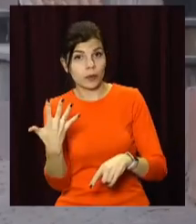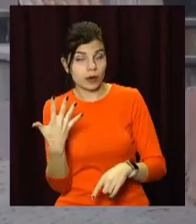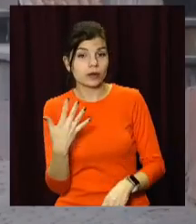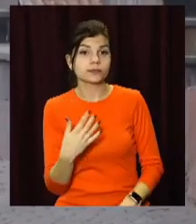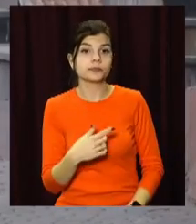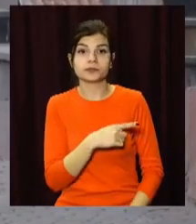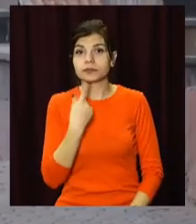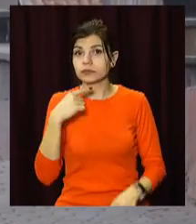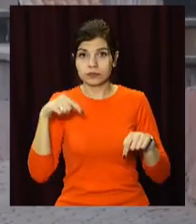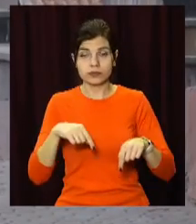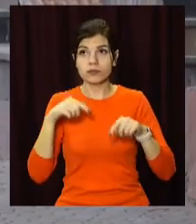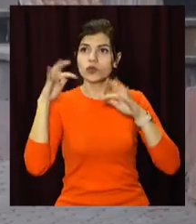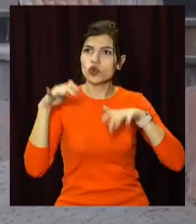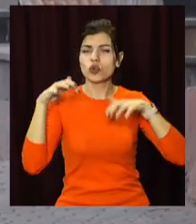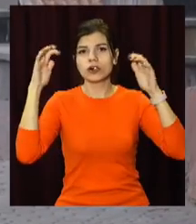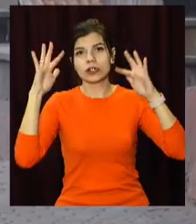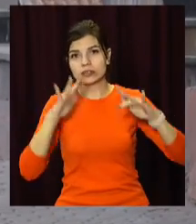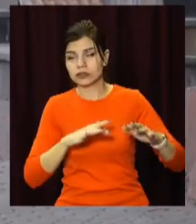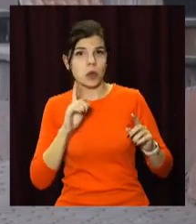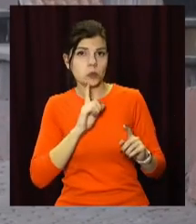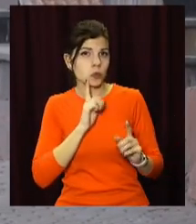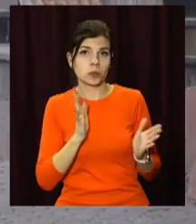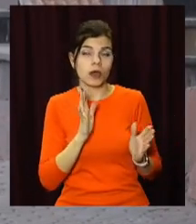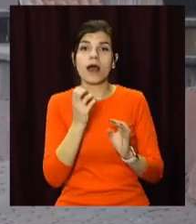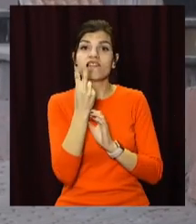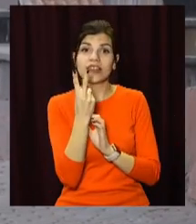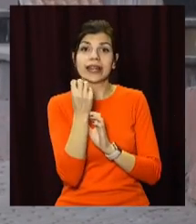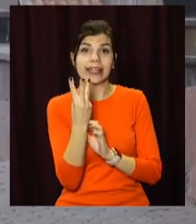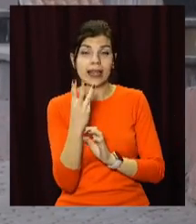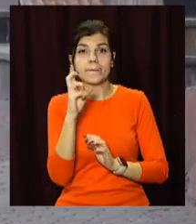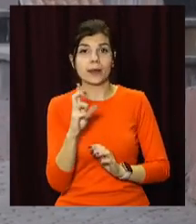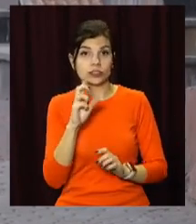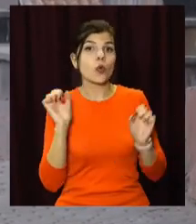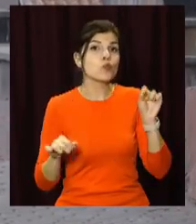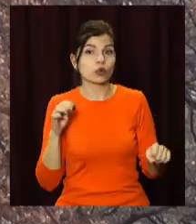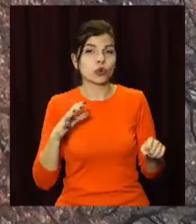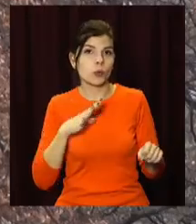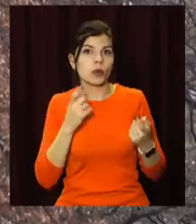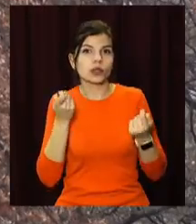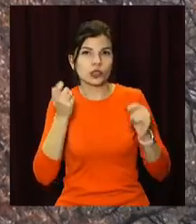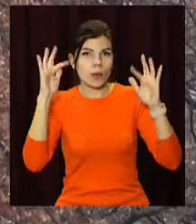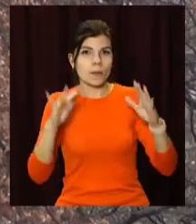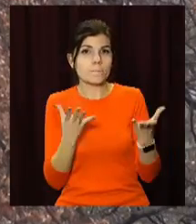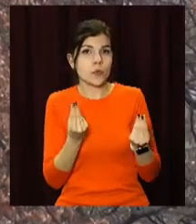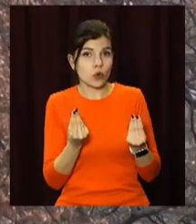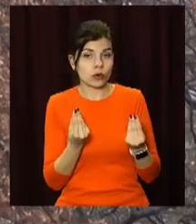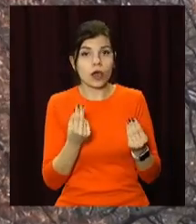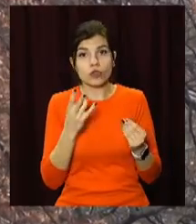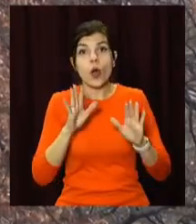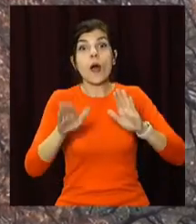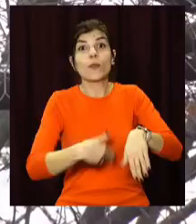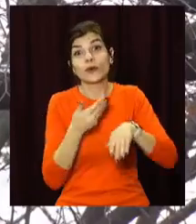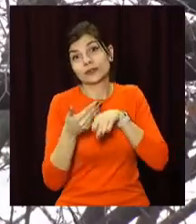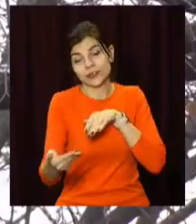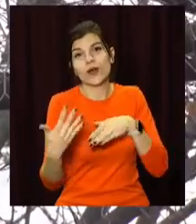Суттєвих опадів цього тижня синоптики не передбачають. 12 та 13 березня можливий короткочасний мокрий сніг. Однак вже після